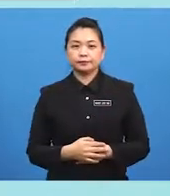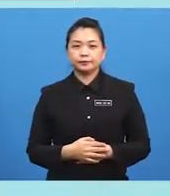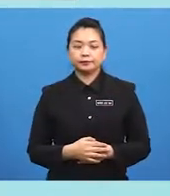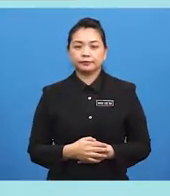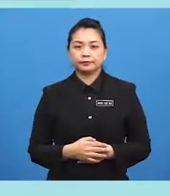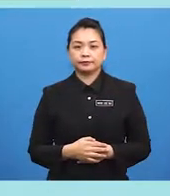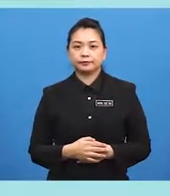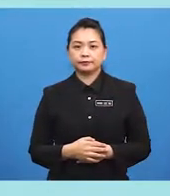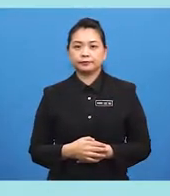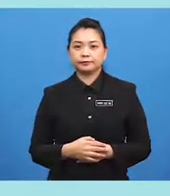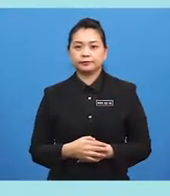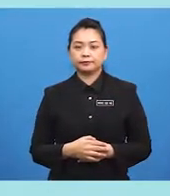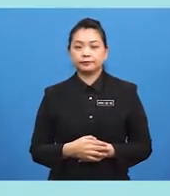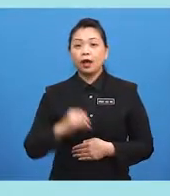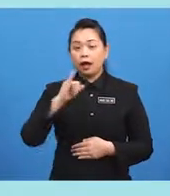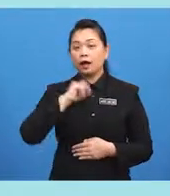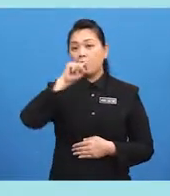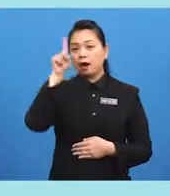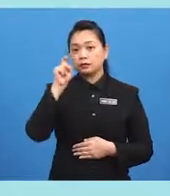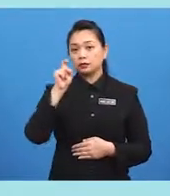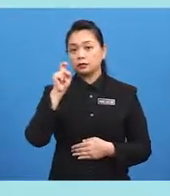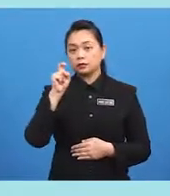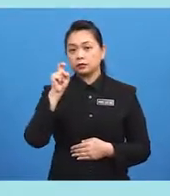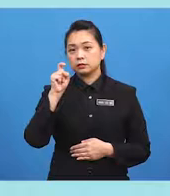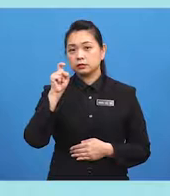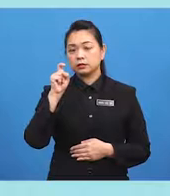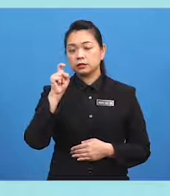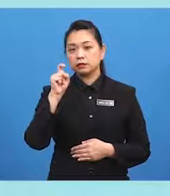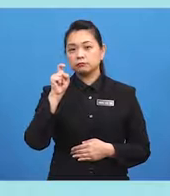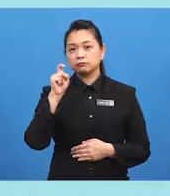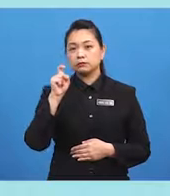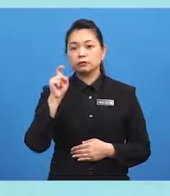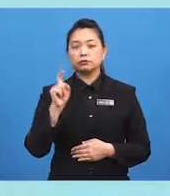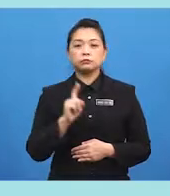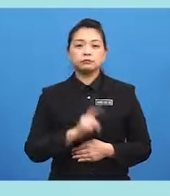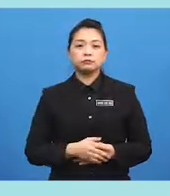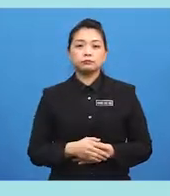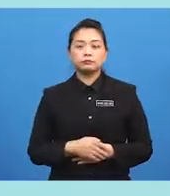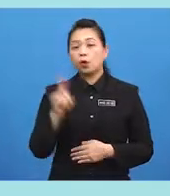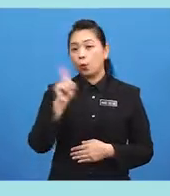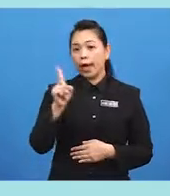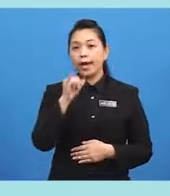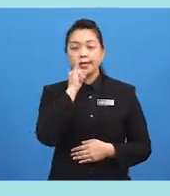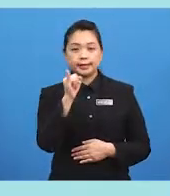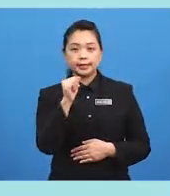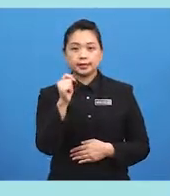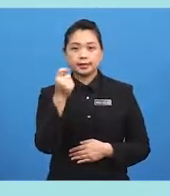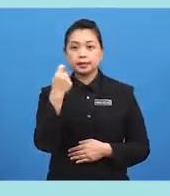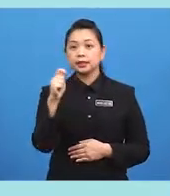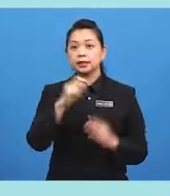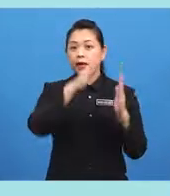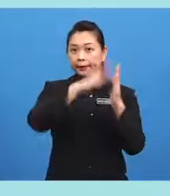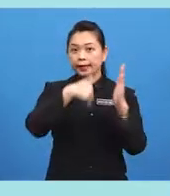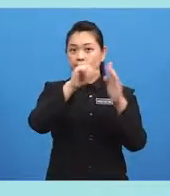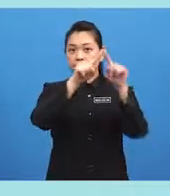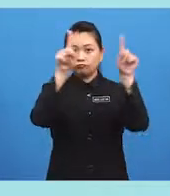Next... ...I ask about... ...my painting. Where is... ...the